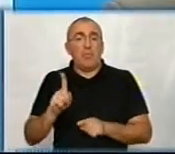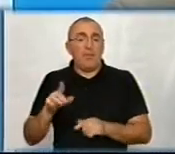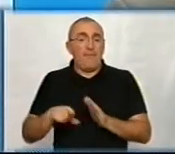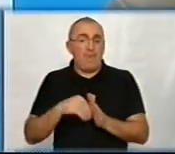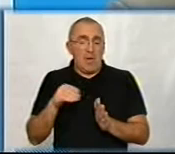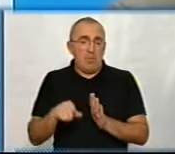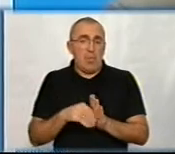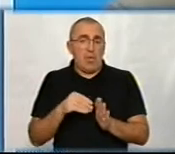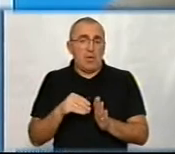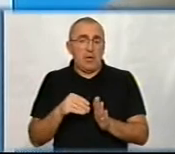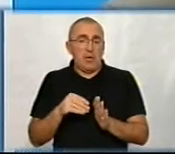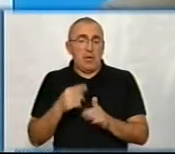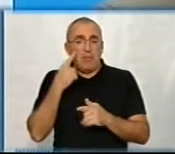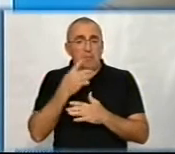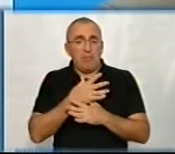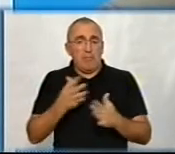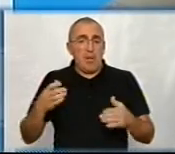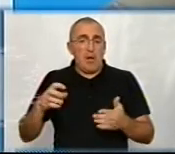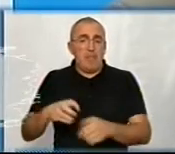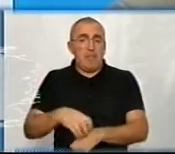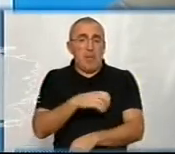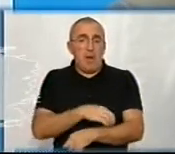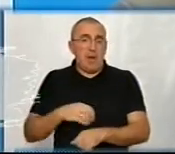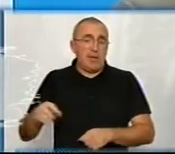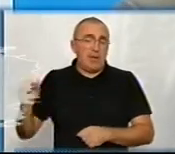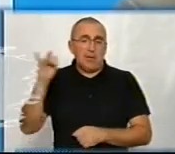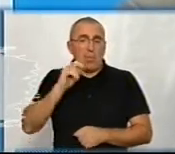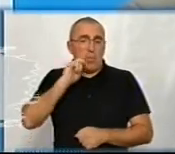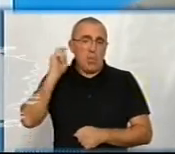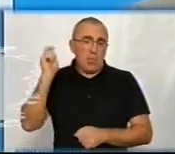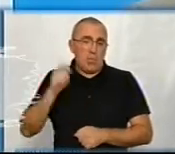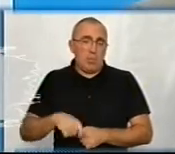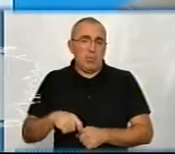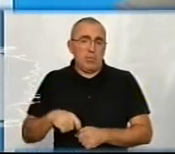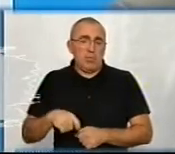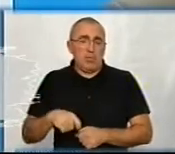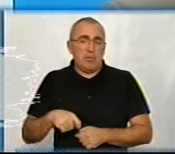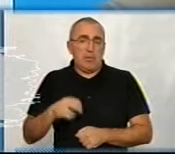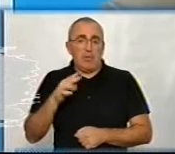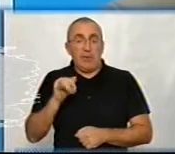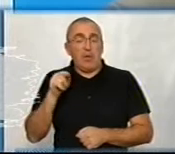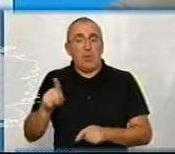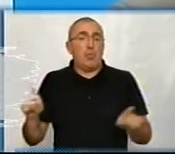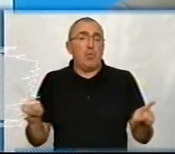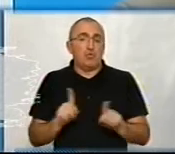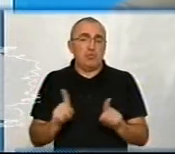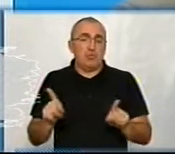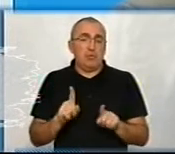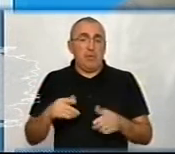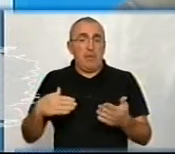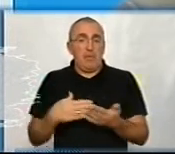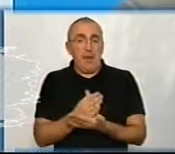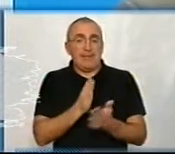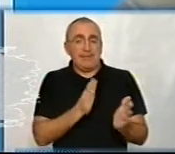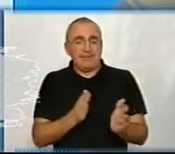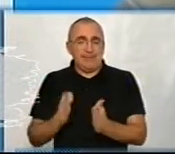вибори, найбільш партійні вибори за всю історію України, в принципі. І при тому, що партійна